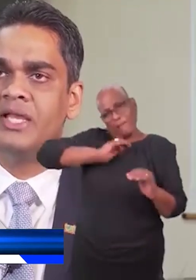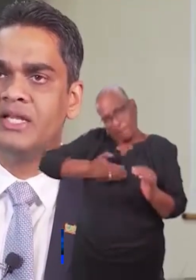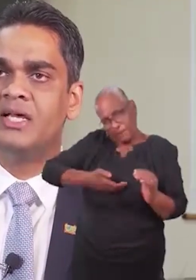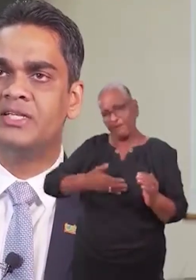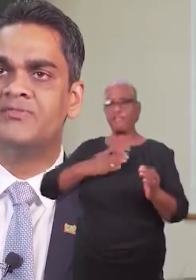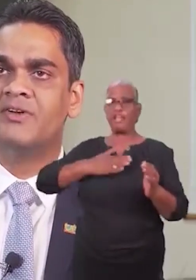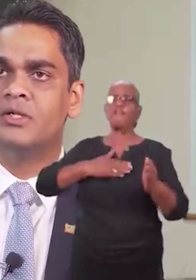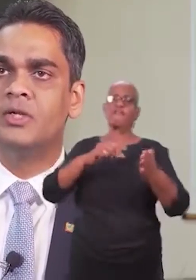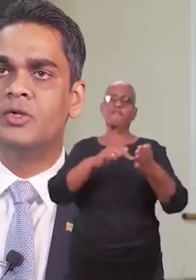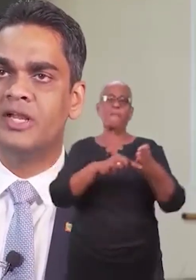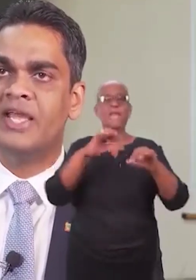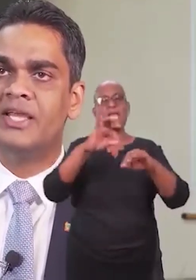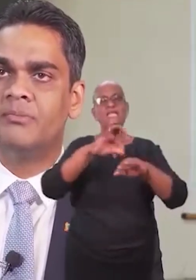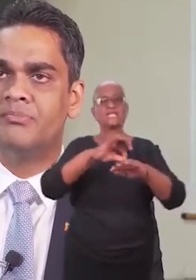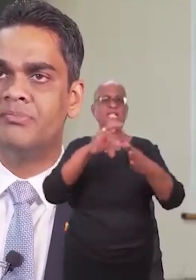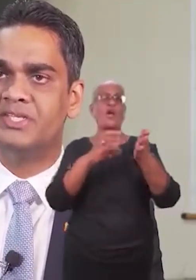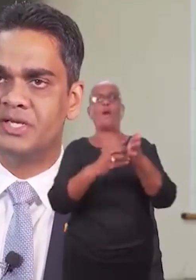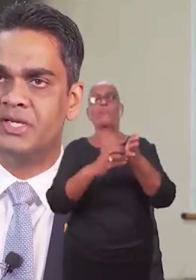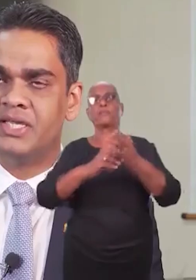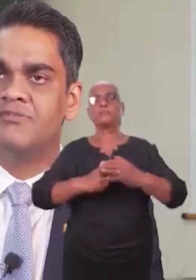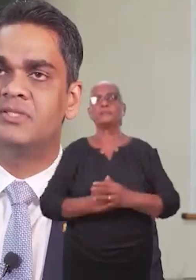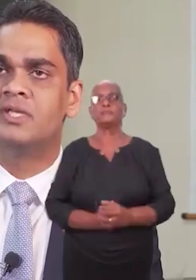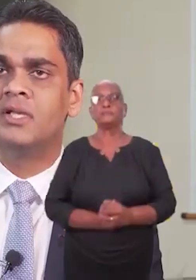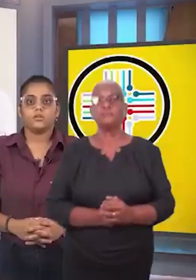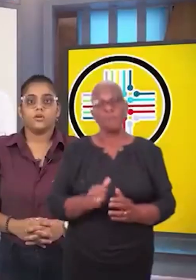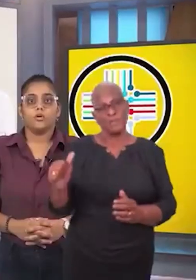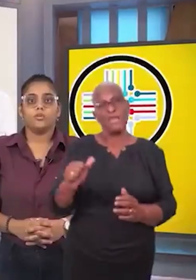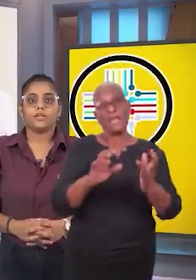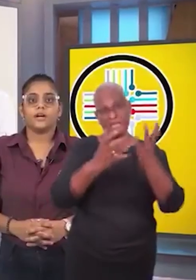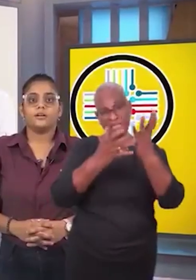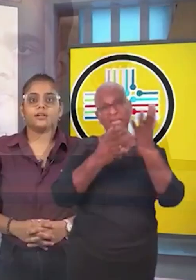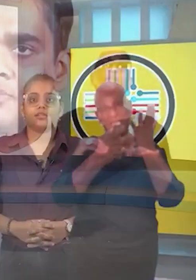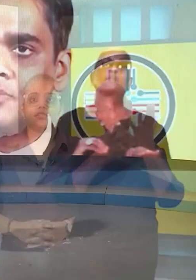eigenaar is van hun eigen medische gegevens.